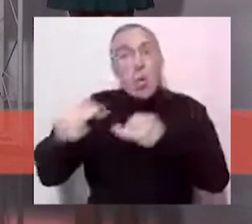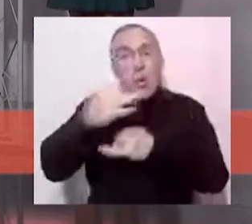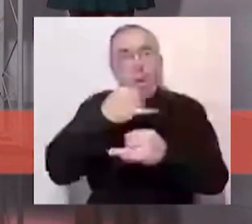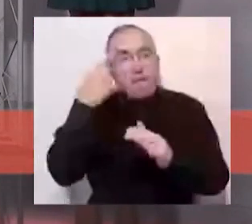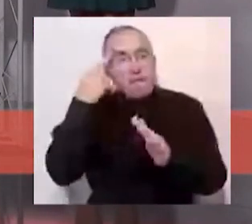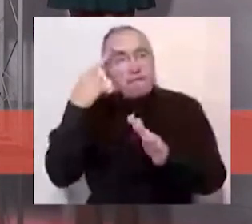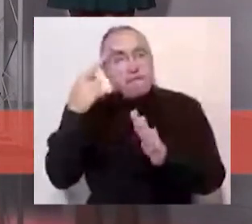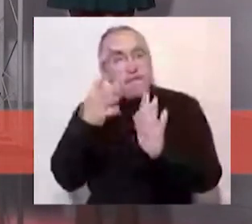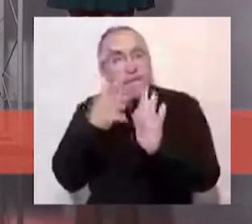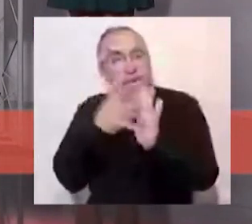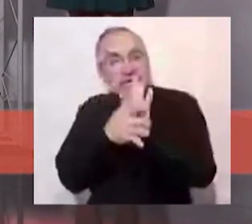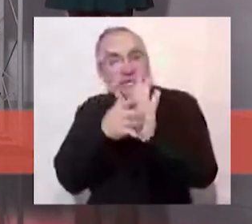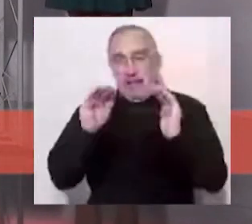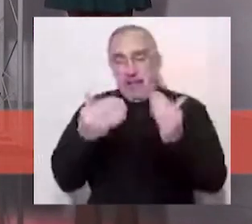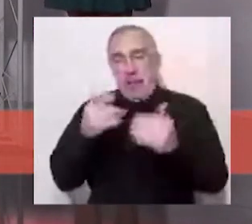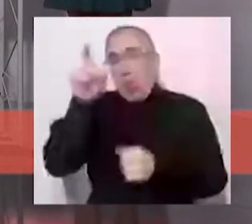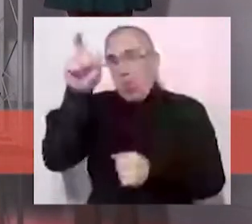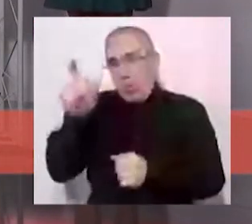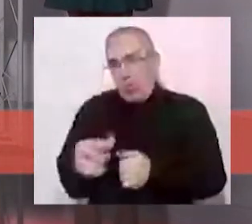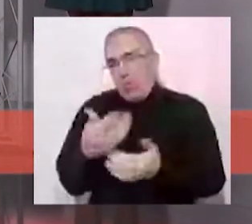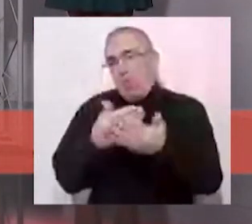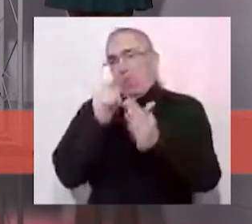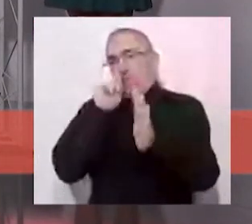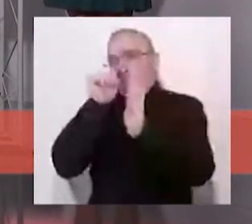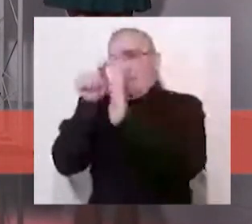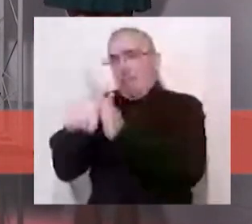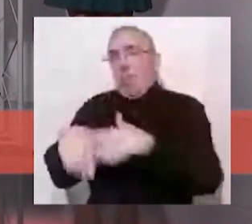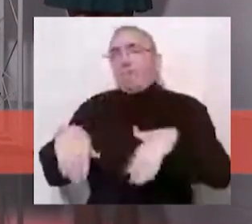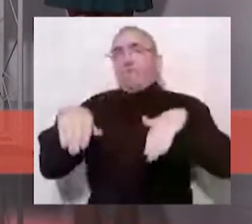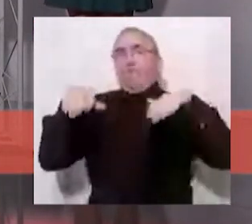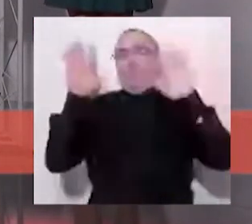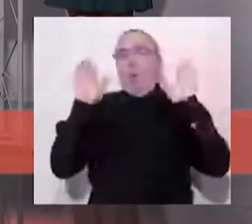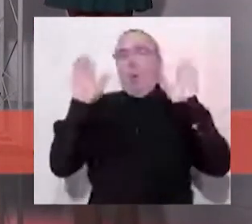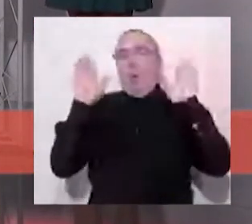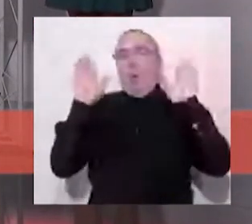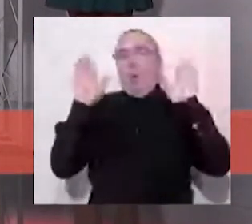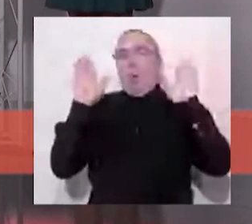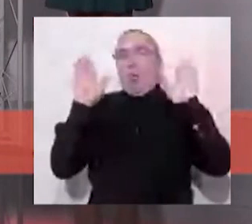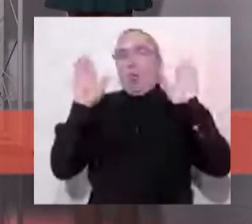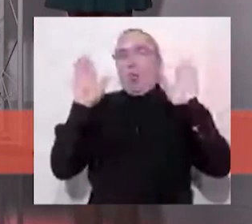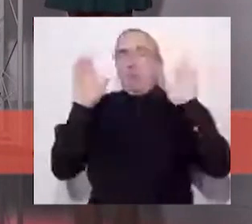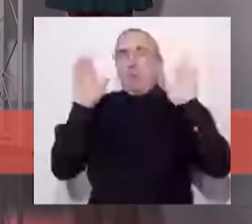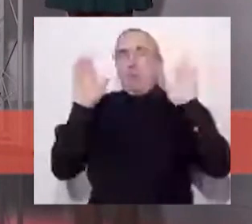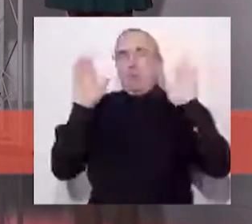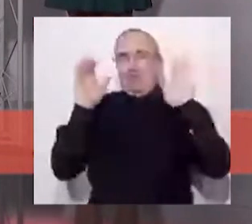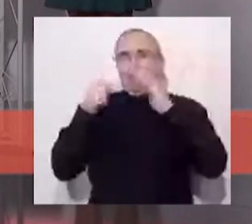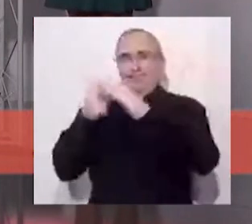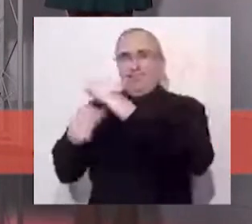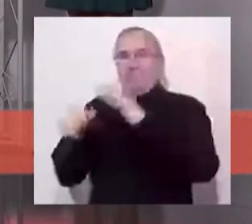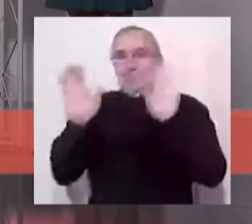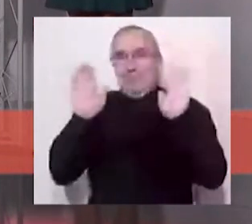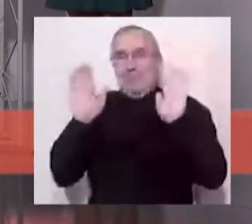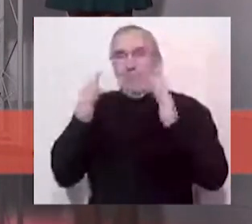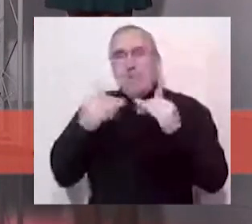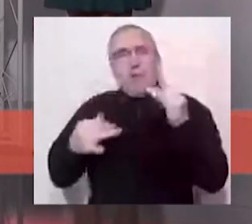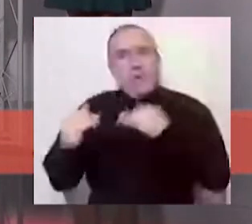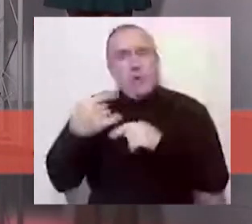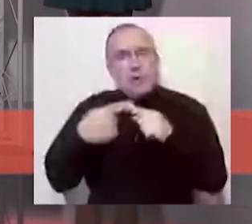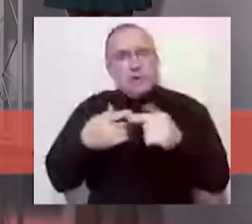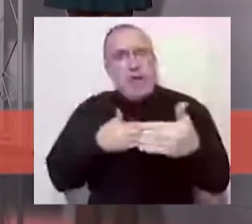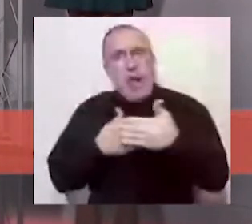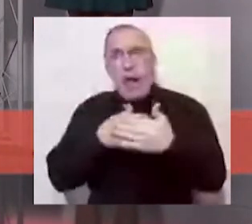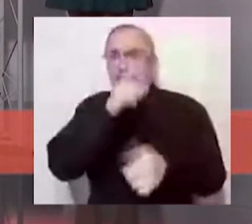Якщо, наприклад, людина потрапила в полон, давайте трошки розділимо на категорії, якщо говоримо зараз, що це активіст,